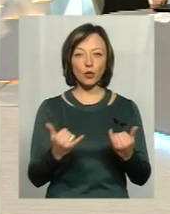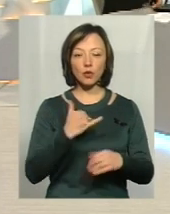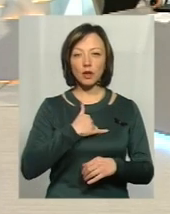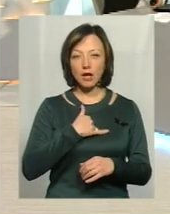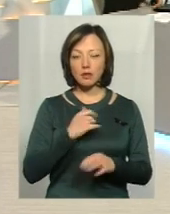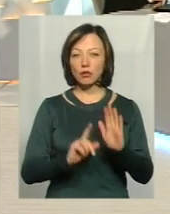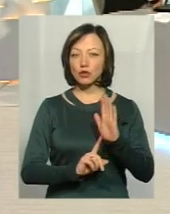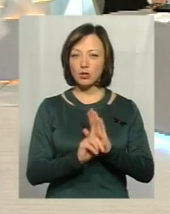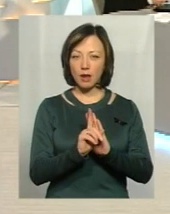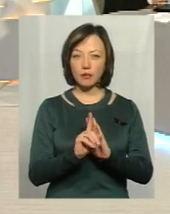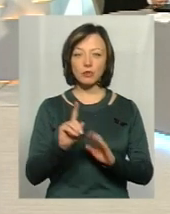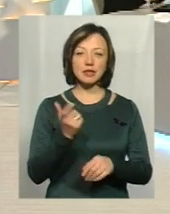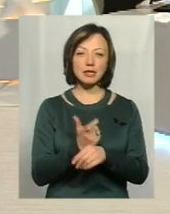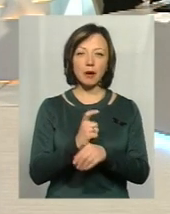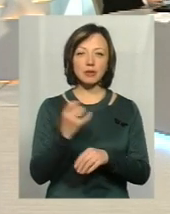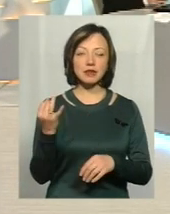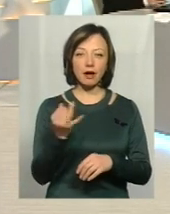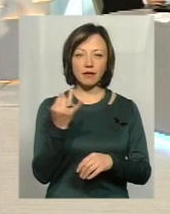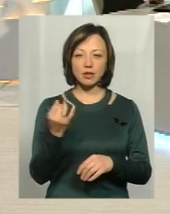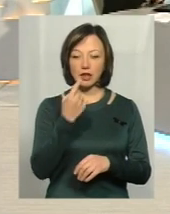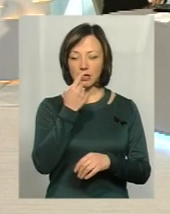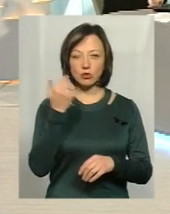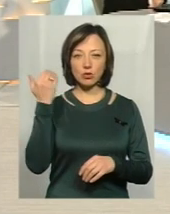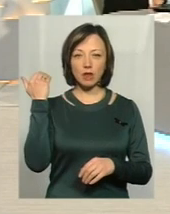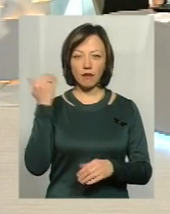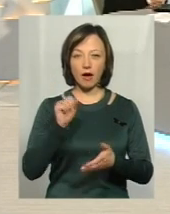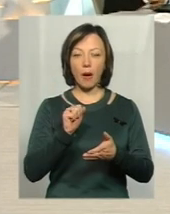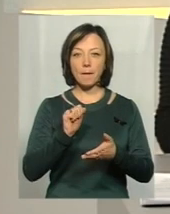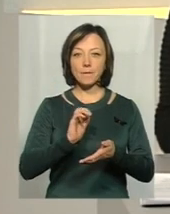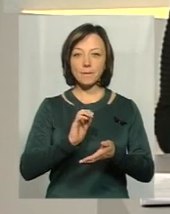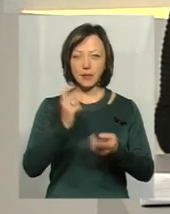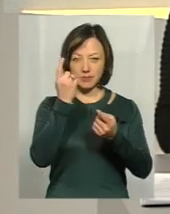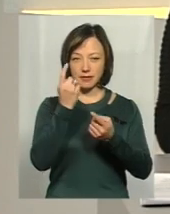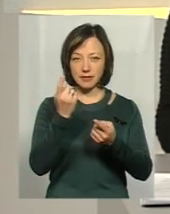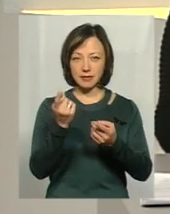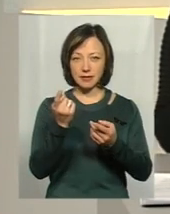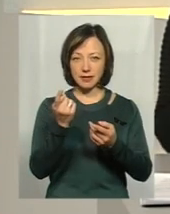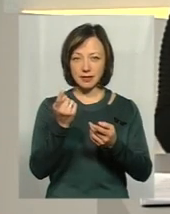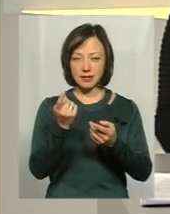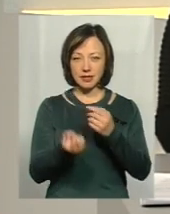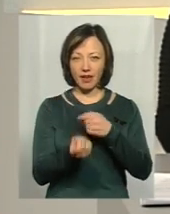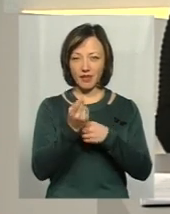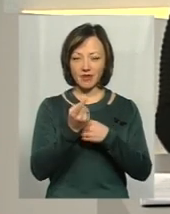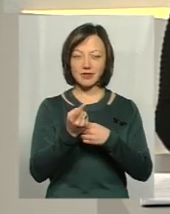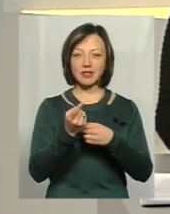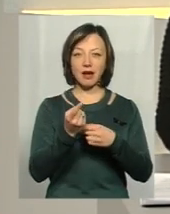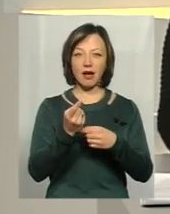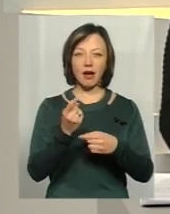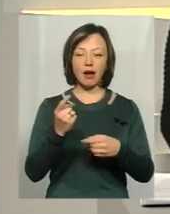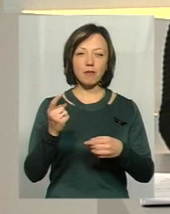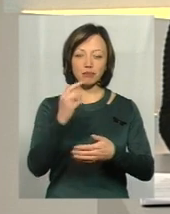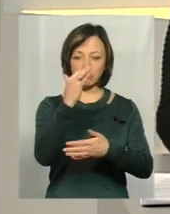почнемо з самого цікавішого. Нещодавно в пресі з'явився топ, який оголосили